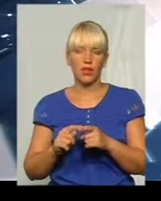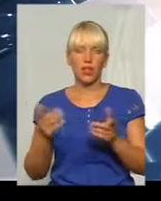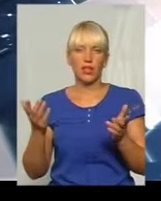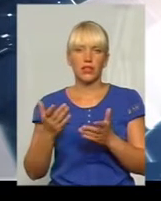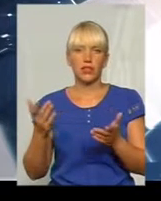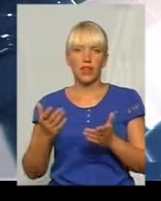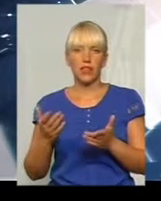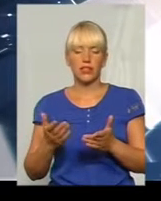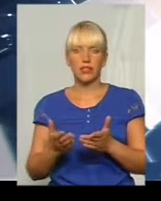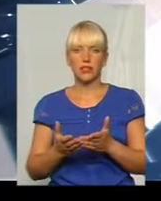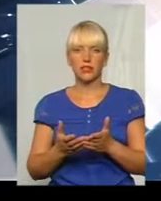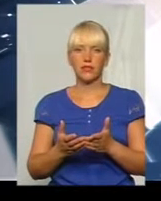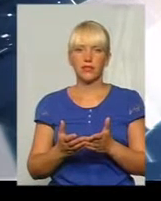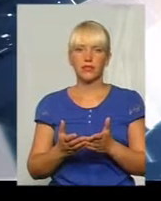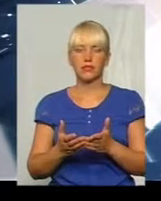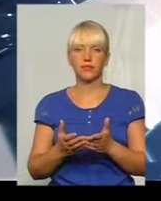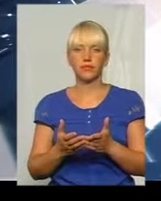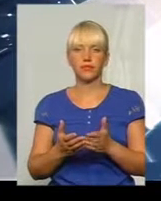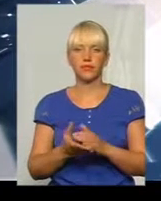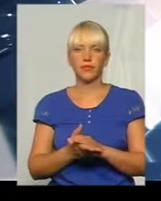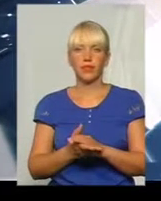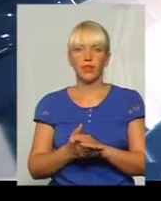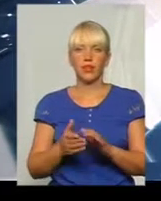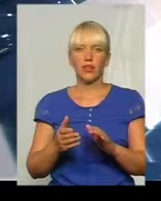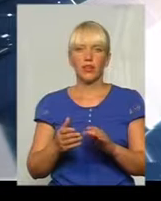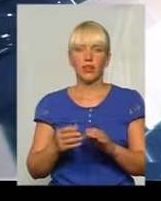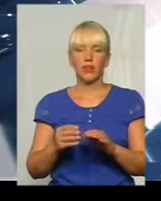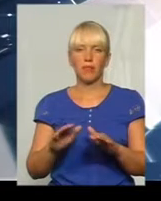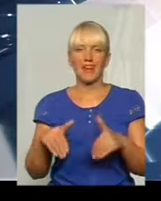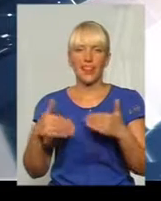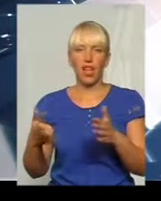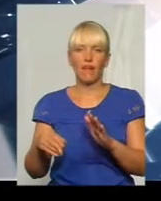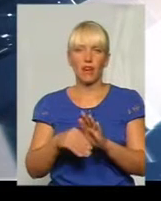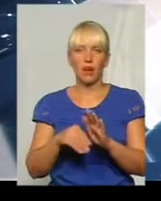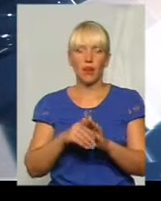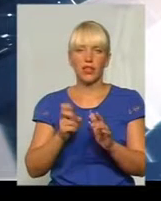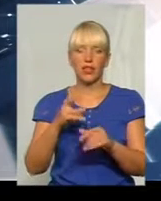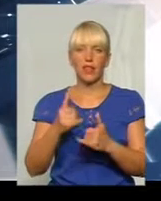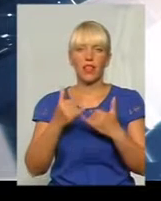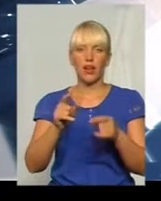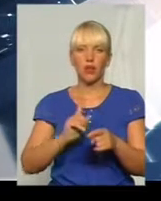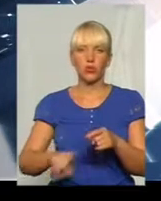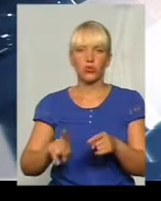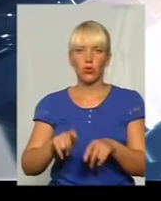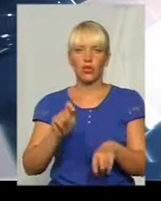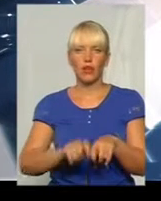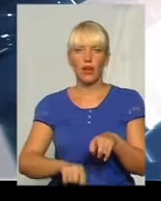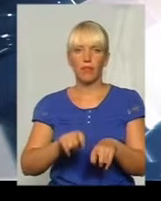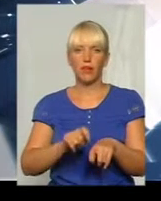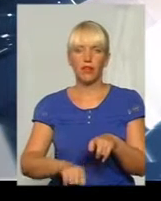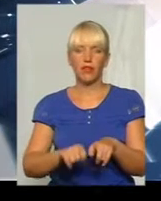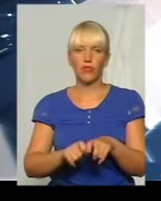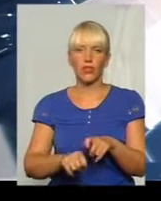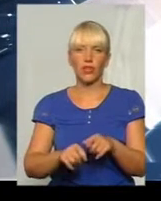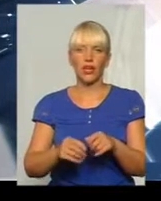який, відповідно там, поліції, предлагав Кабар за ускорення проведення перевірки китайських діяльності